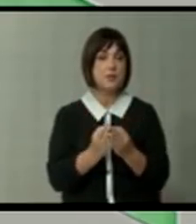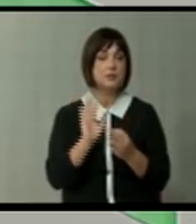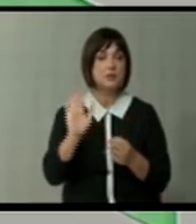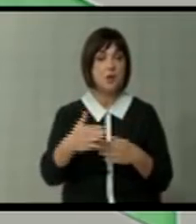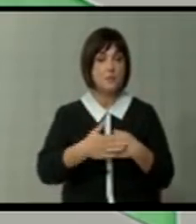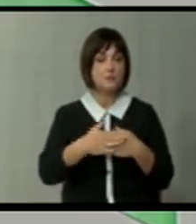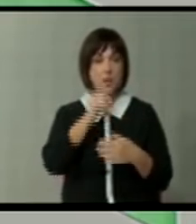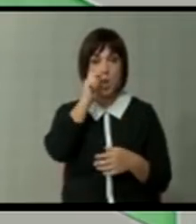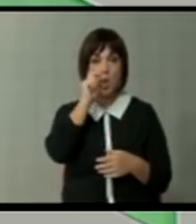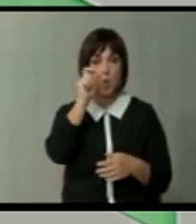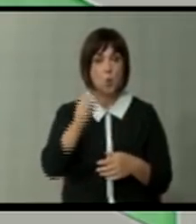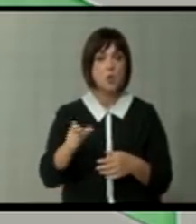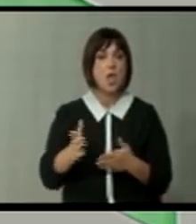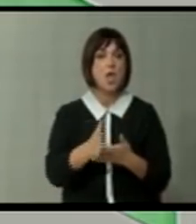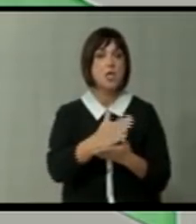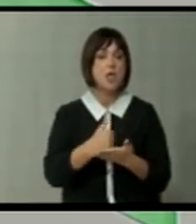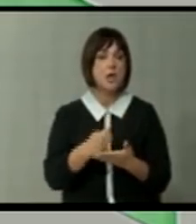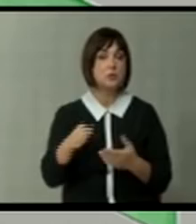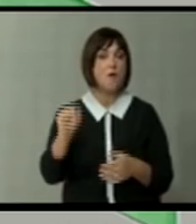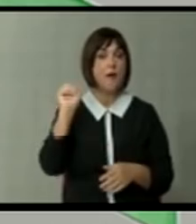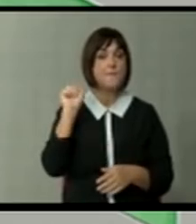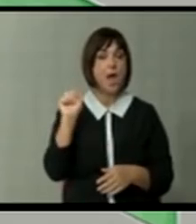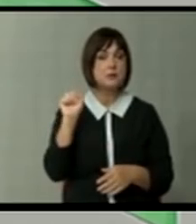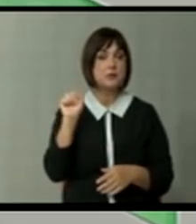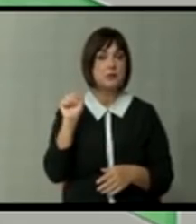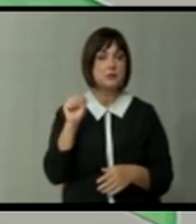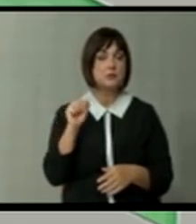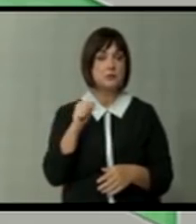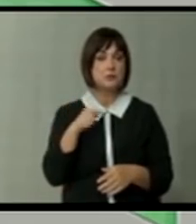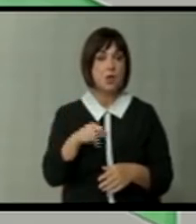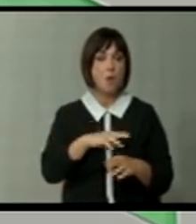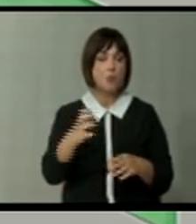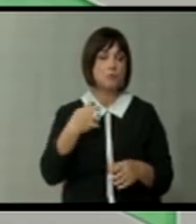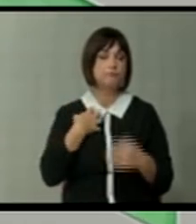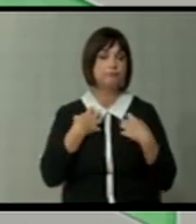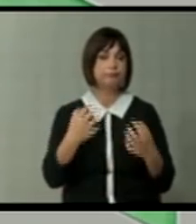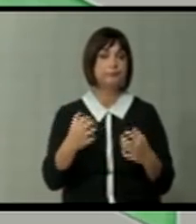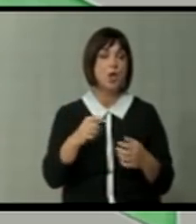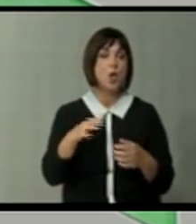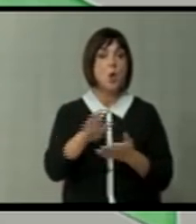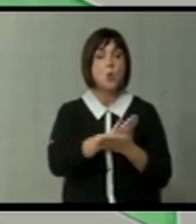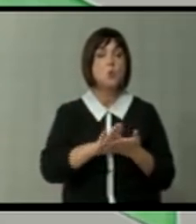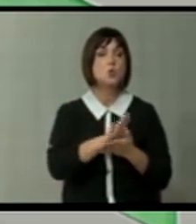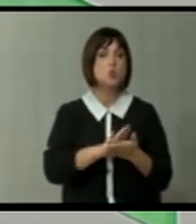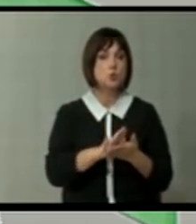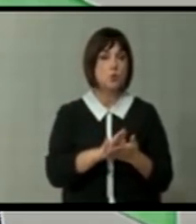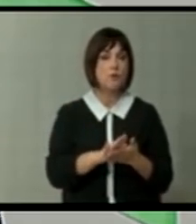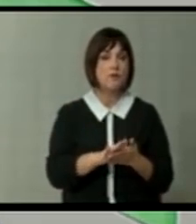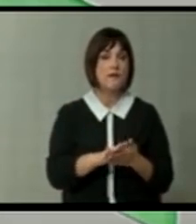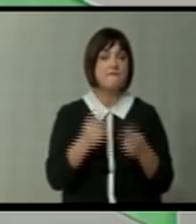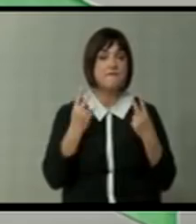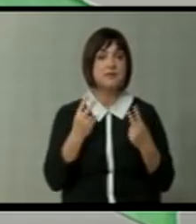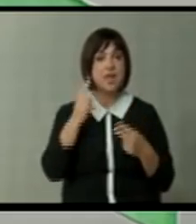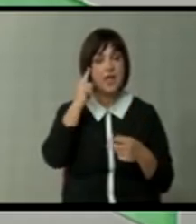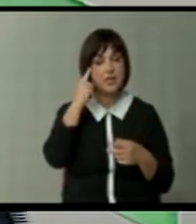неговите најблизки логе, ја искористија таа партија за најлично можно обогатење, уништувајќи ги висцинските